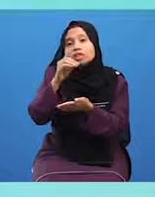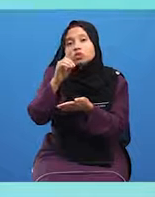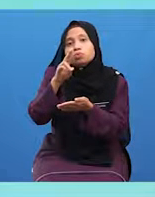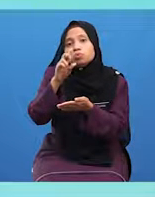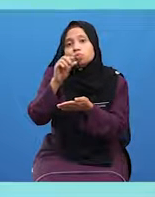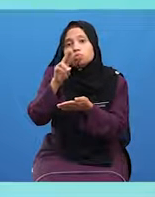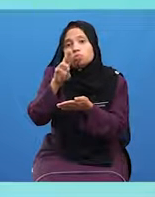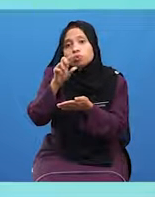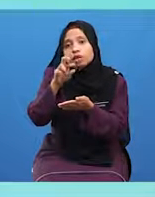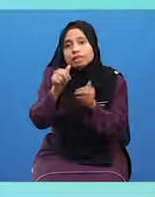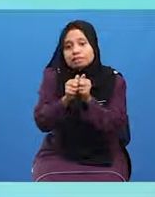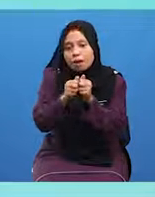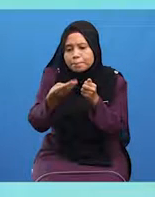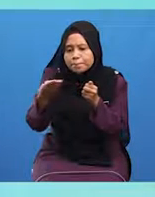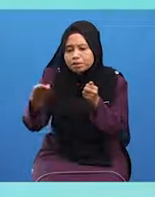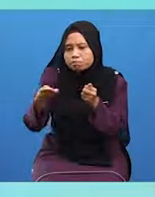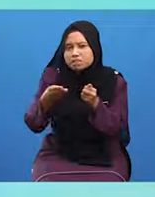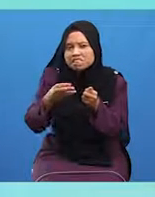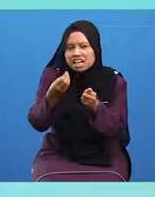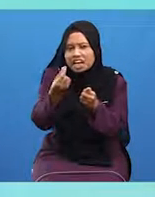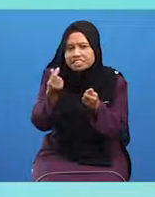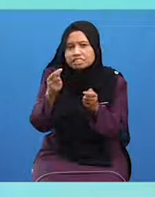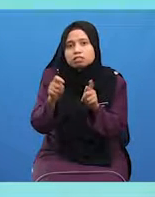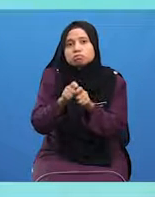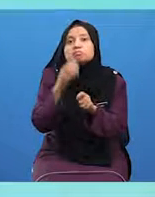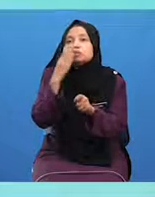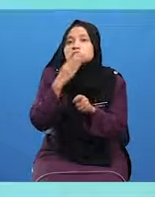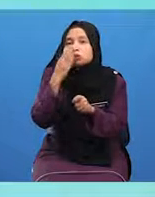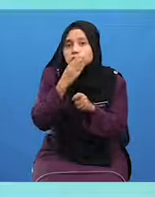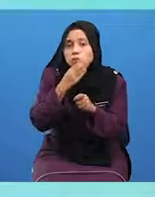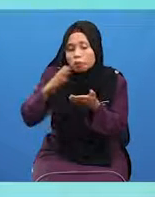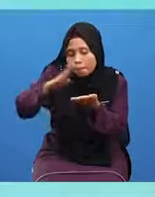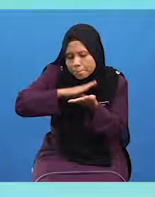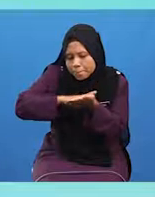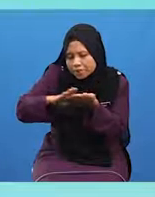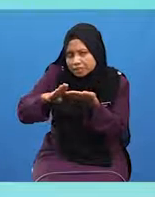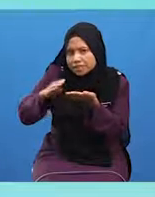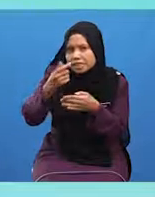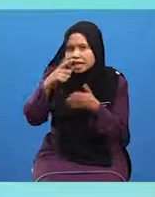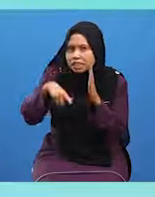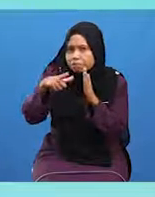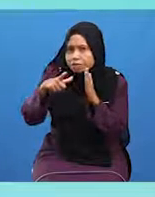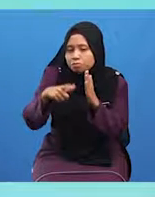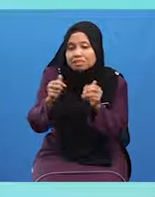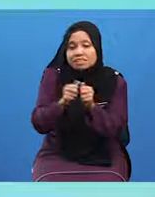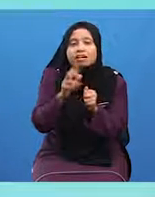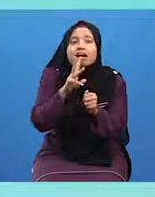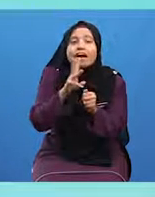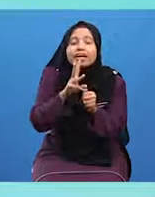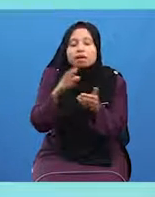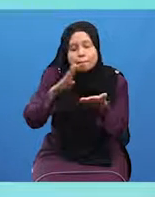Seperti tisu Terlebih dahulu Kemudian Bersihkan sisa najis Dengan air mutlak